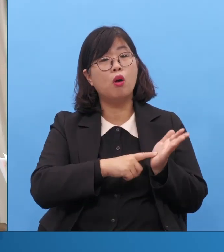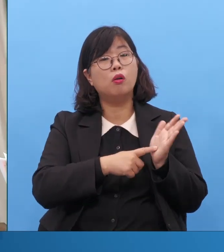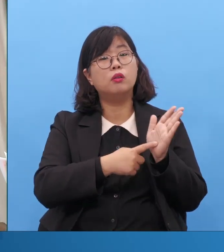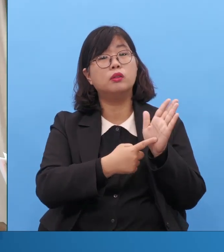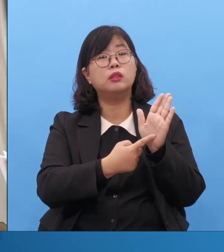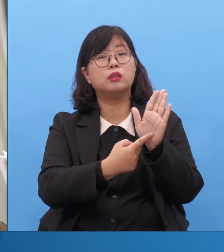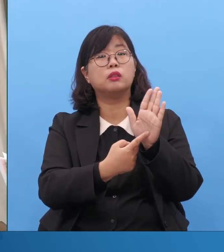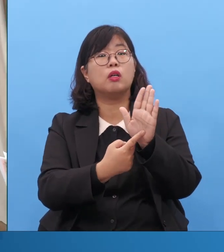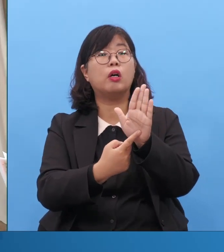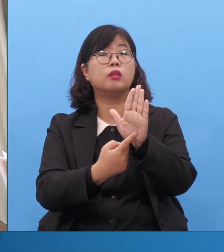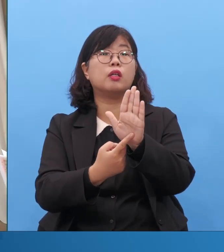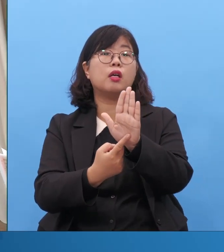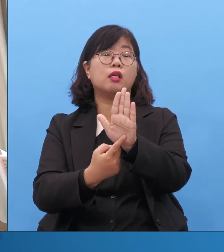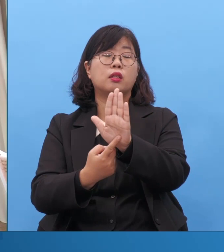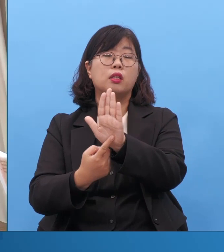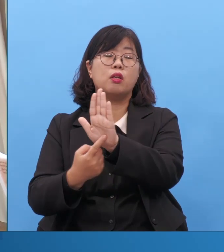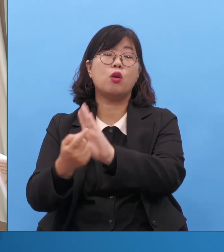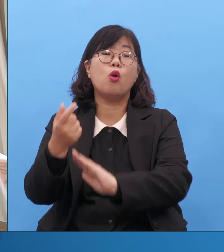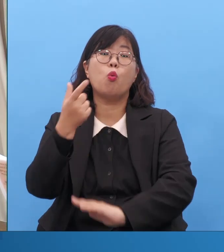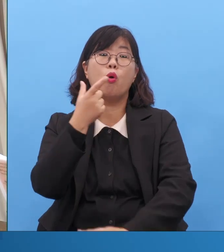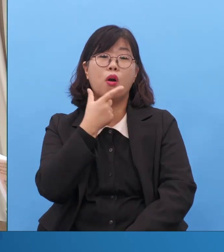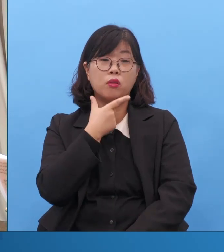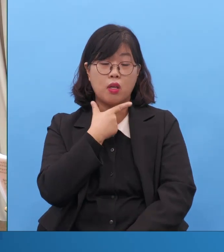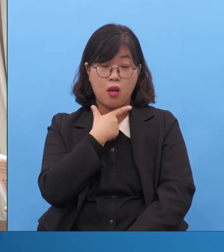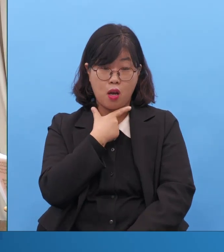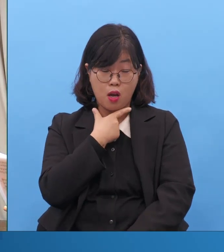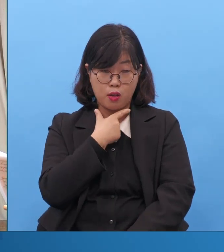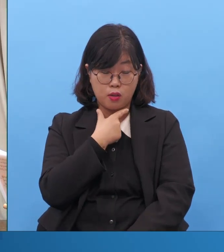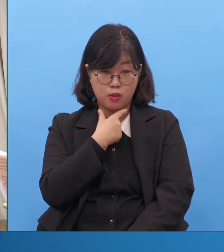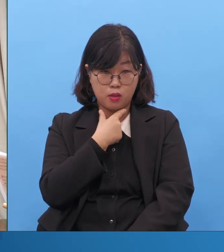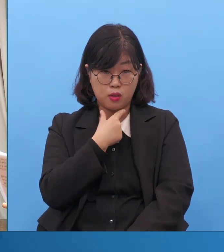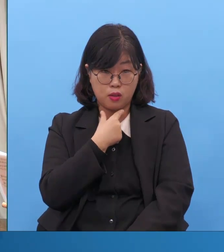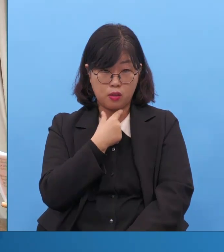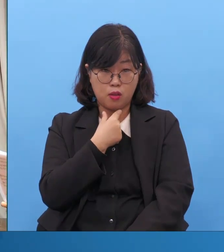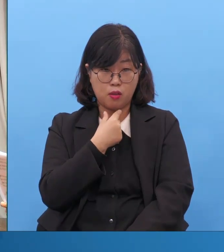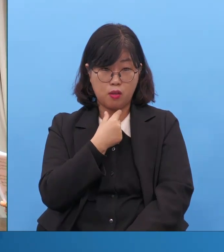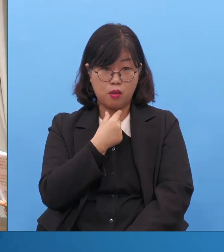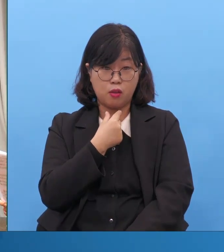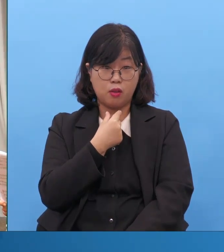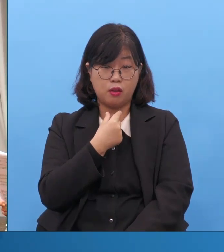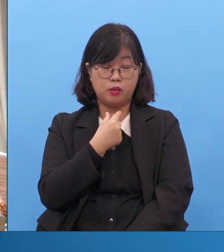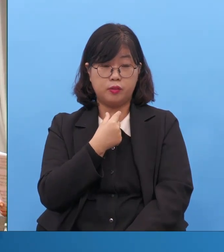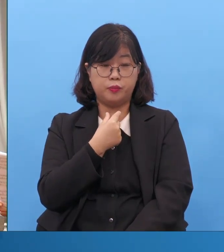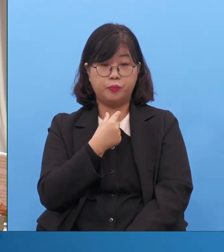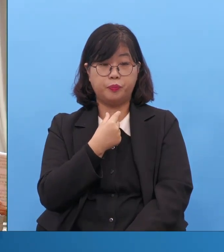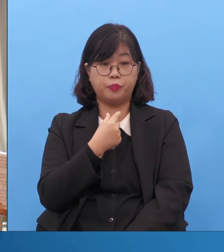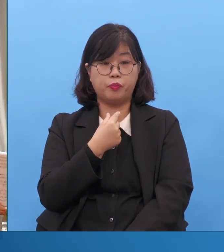어둠으로 증거되길 원하시네